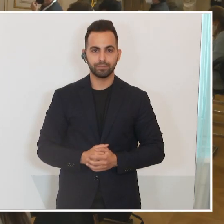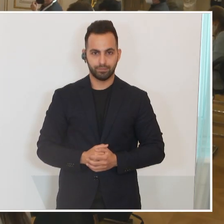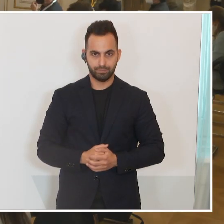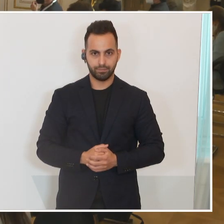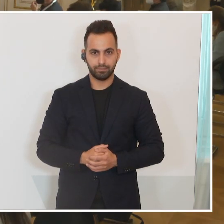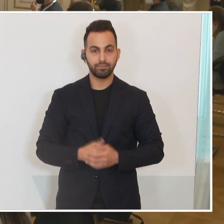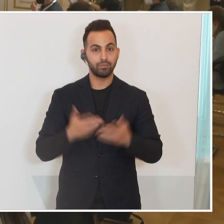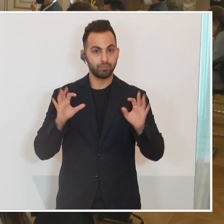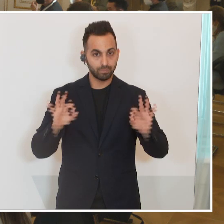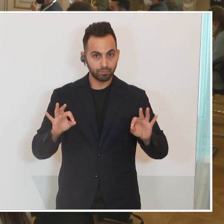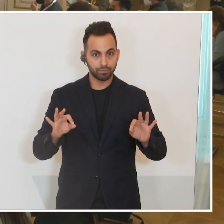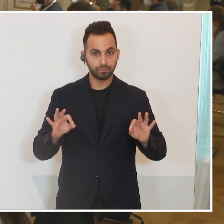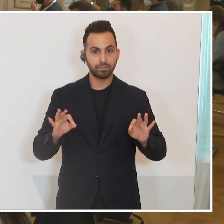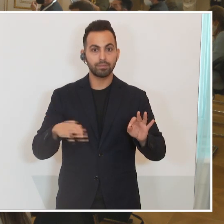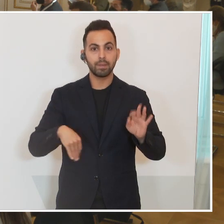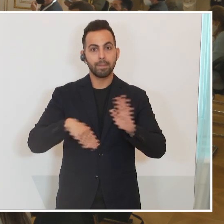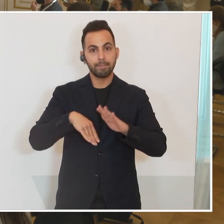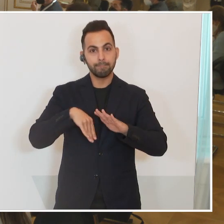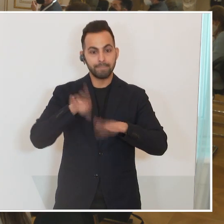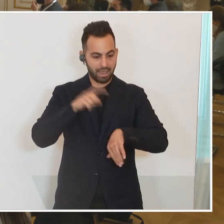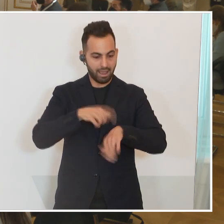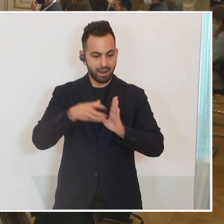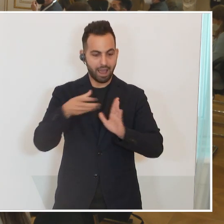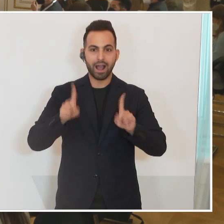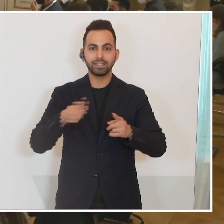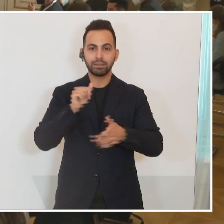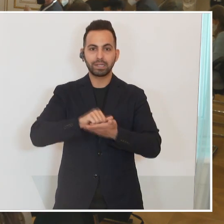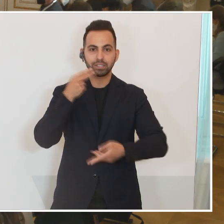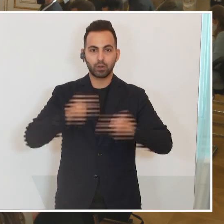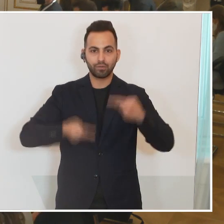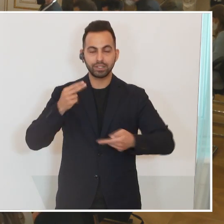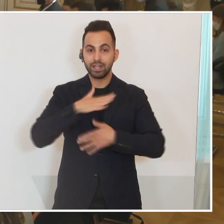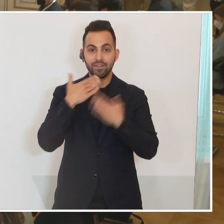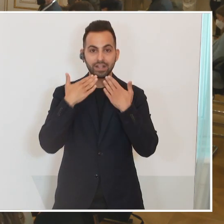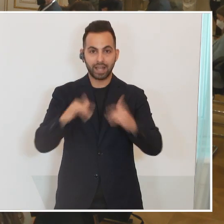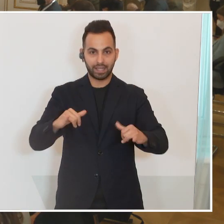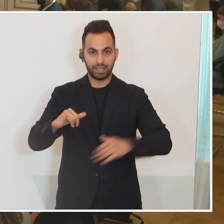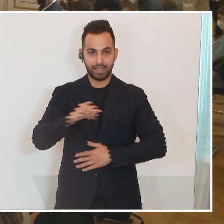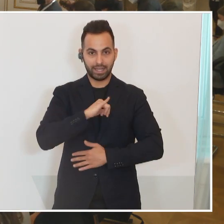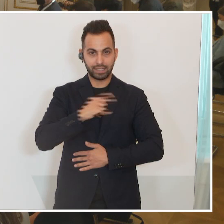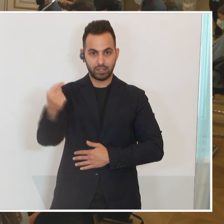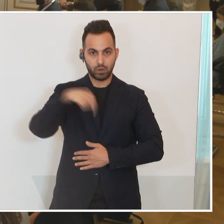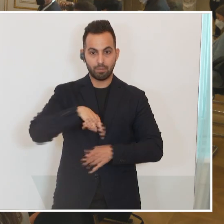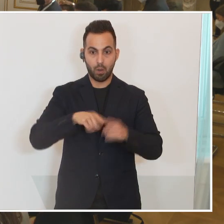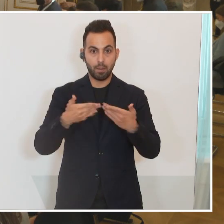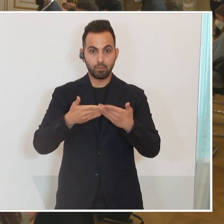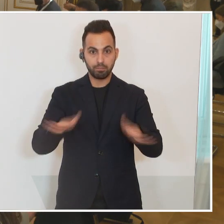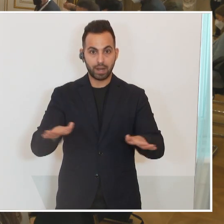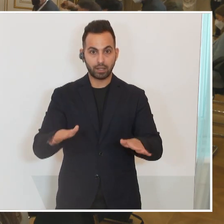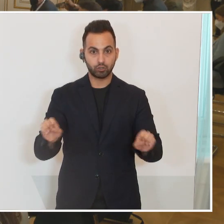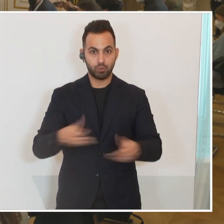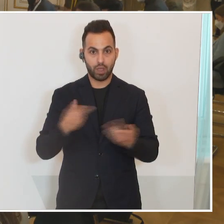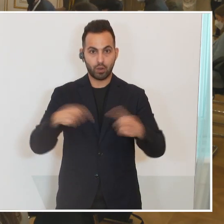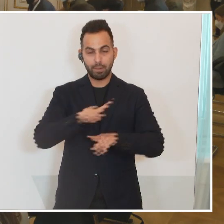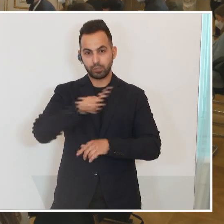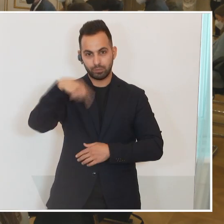Damit ein bisschen länger als diese Pressekonferenz. Vielen Dank für Ihr Interesse und Ihre Bereitschaft, recht spontan zu kommen. Bis zum nächsten Mal.